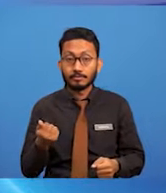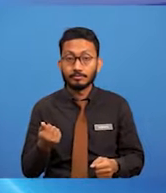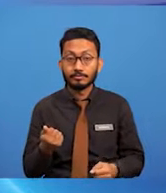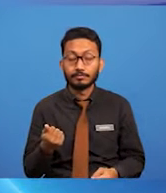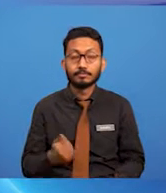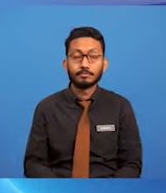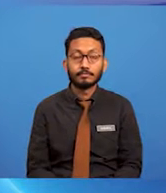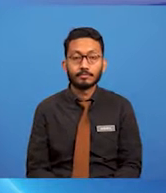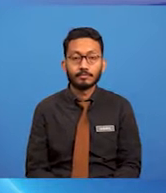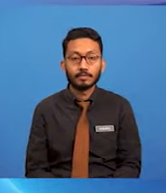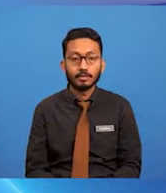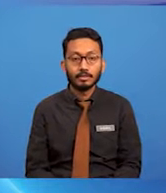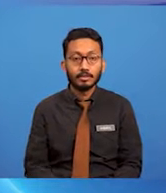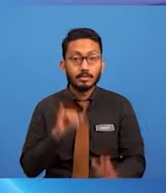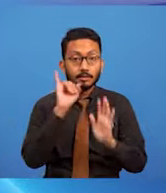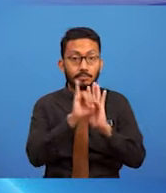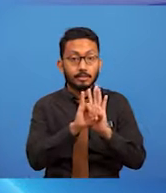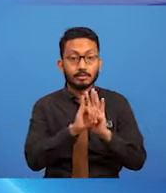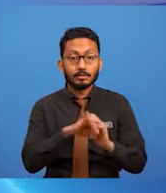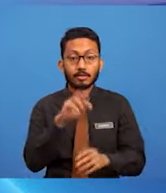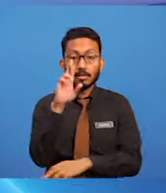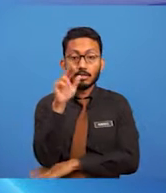raster dan imej vector.